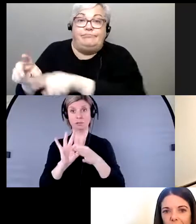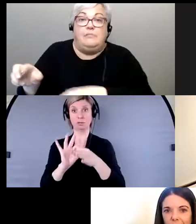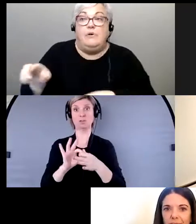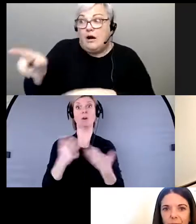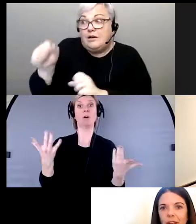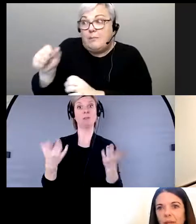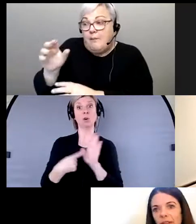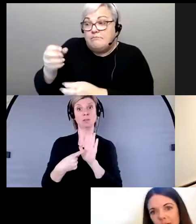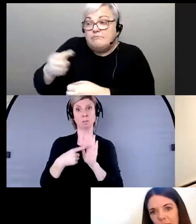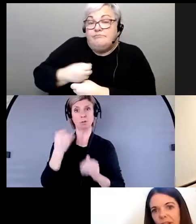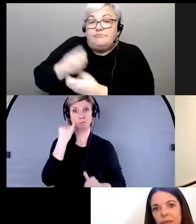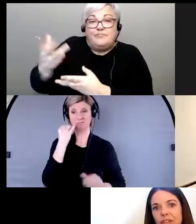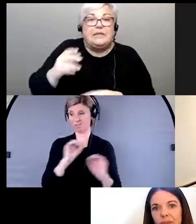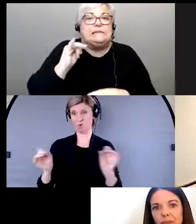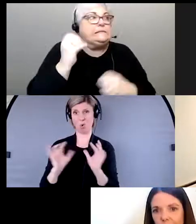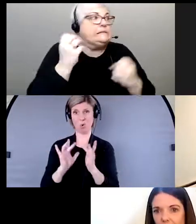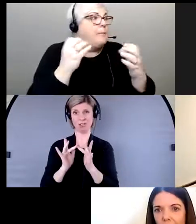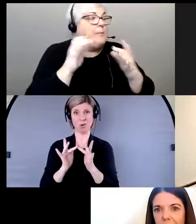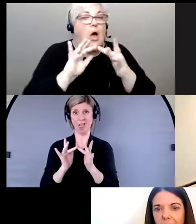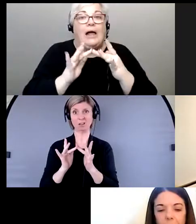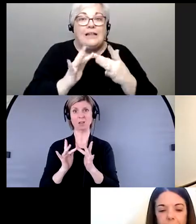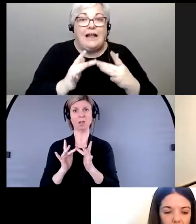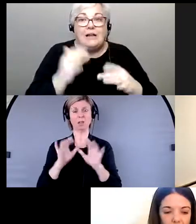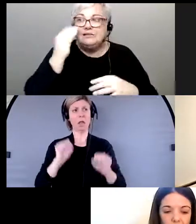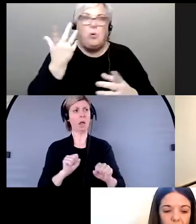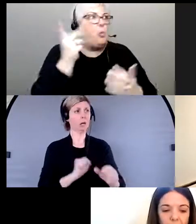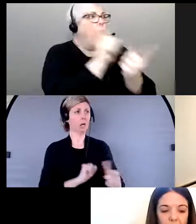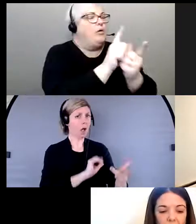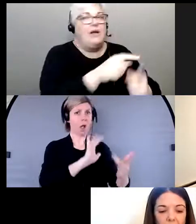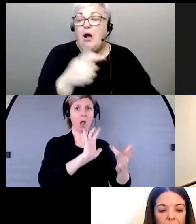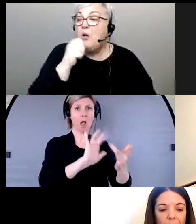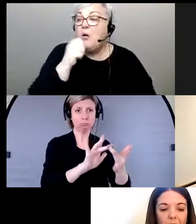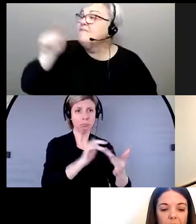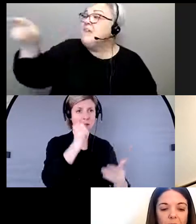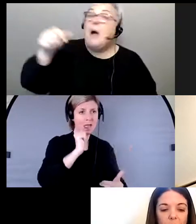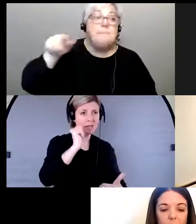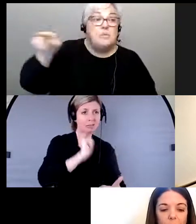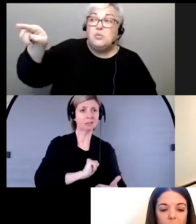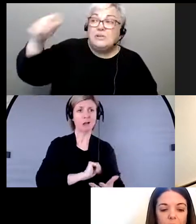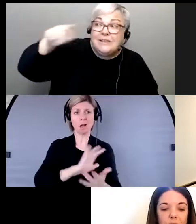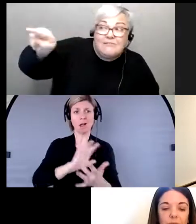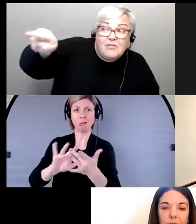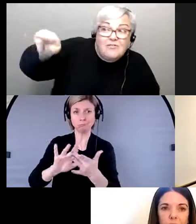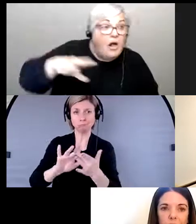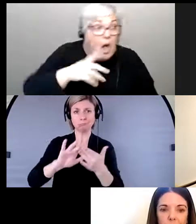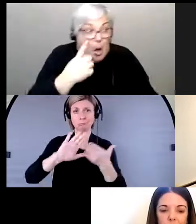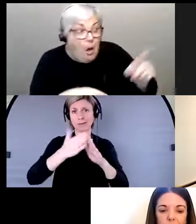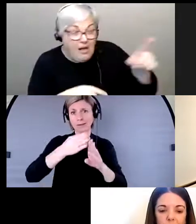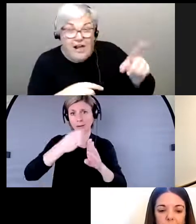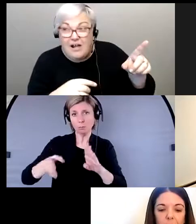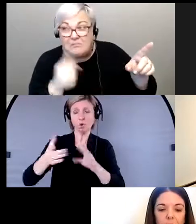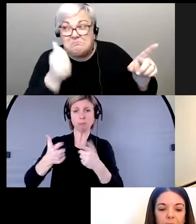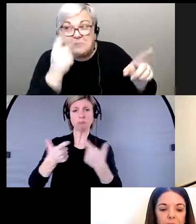même lorsque l'Internet n'est pas disponible. Oui, il y a cette dame dans la rue avec qui vous pouvez parler. y a cette personne d'autre dans le quartier qui est prête à vous aider.